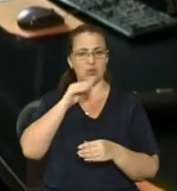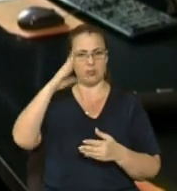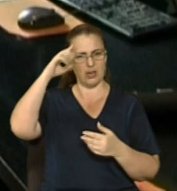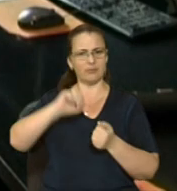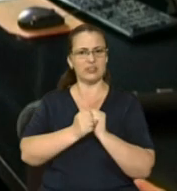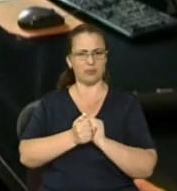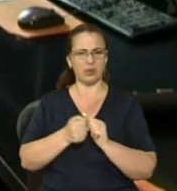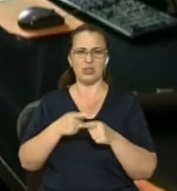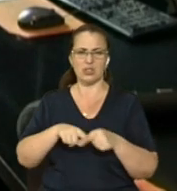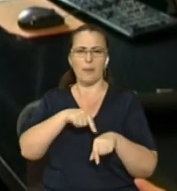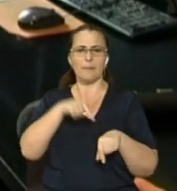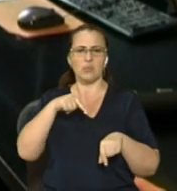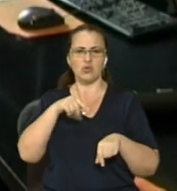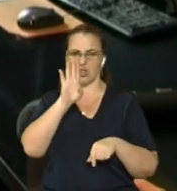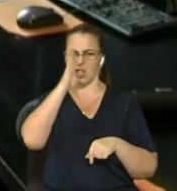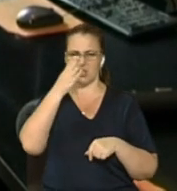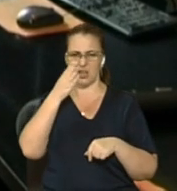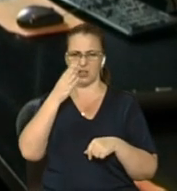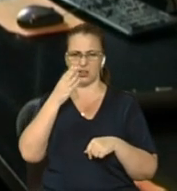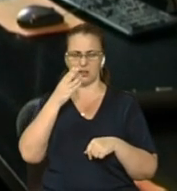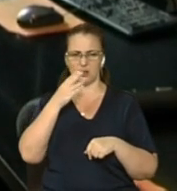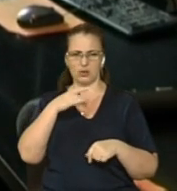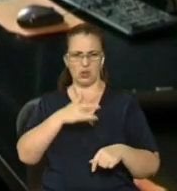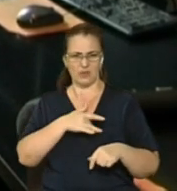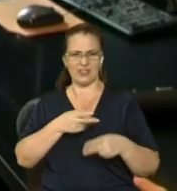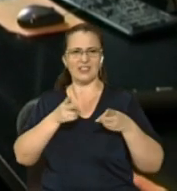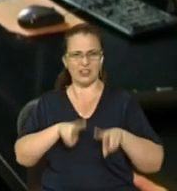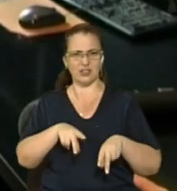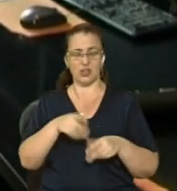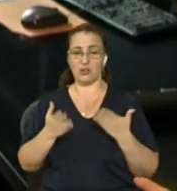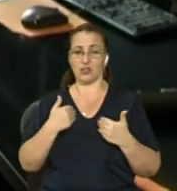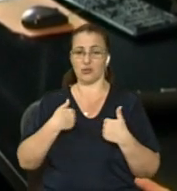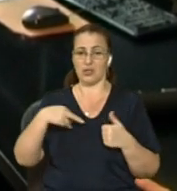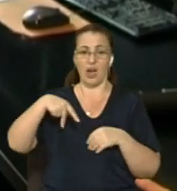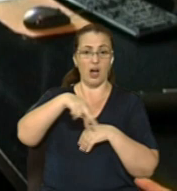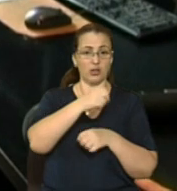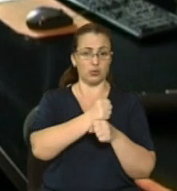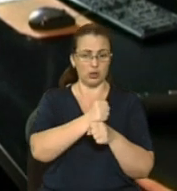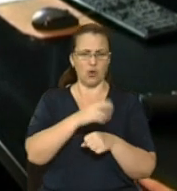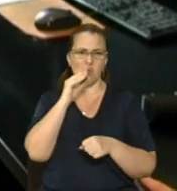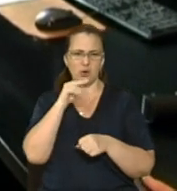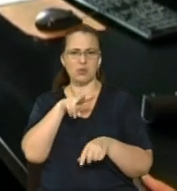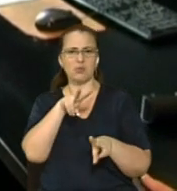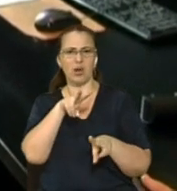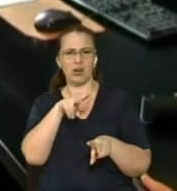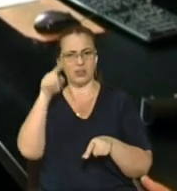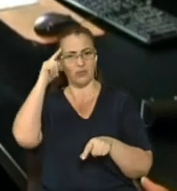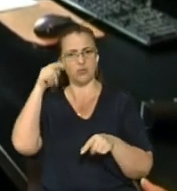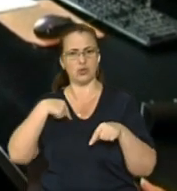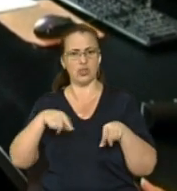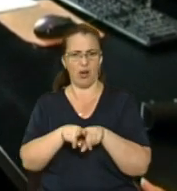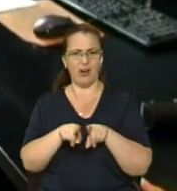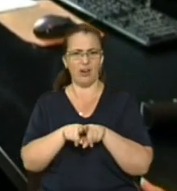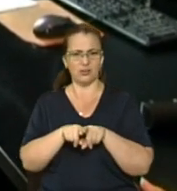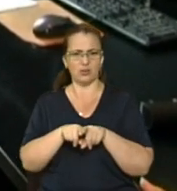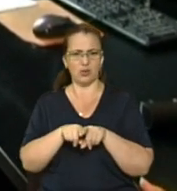почуття зради в ньому не пройшло. Тобто, як я йду на роботу, мені здається, він вийшло думає, що я вже більше ніколи не вернуся. Страшно, він мене любить. І ця